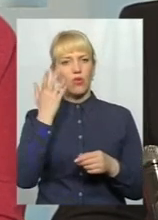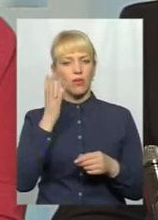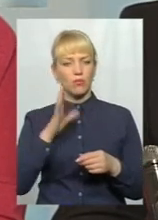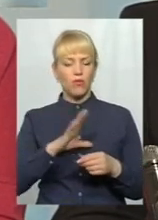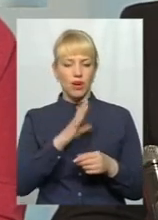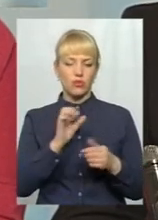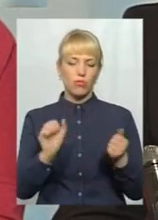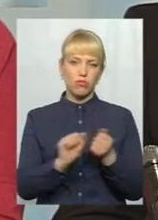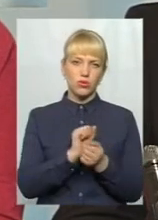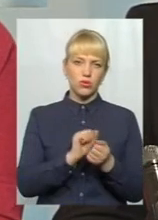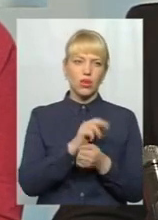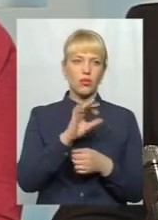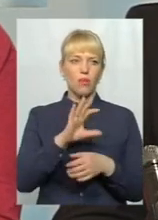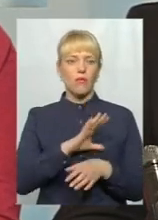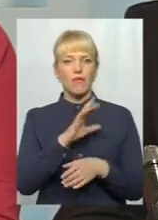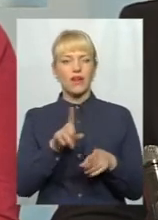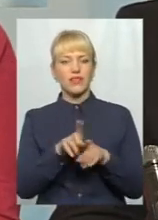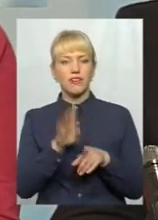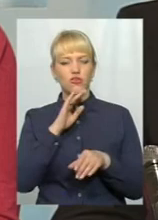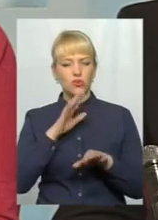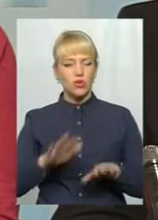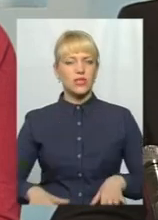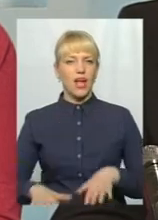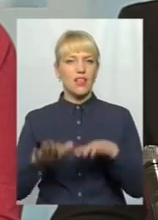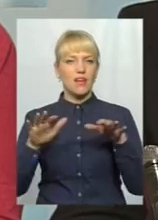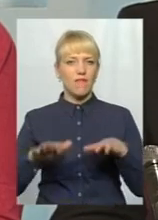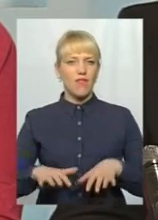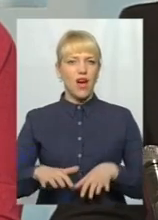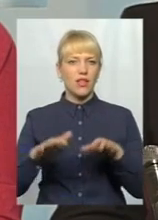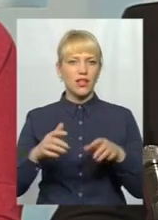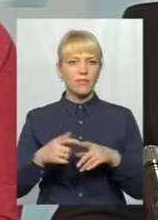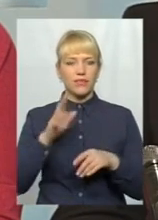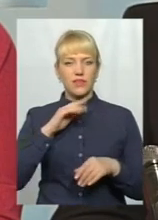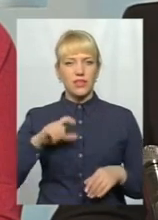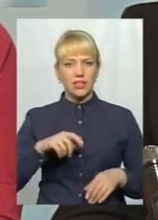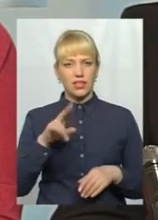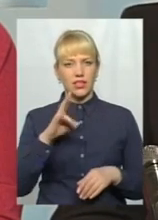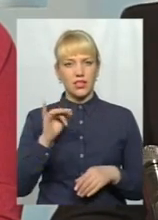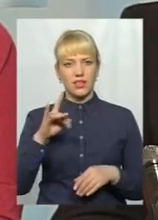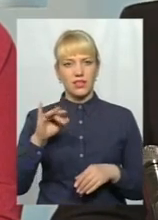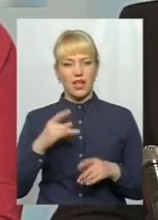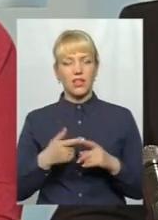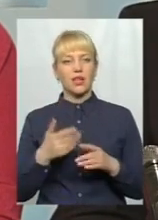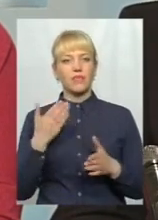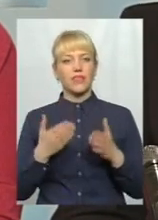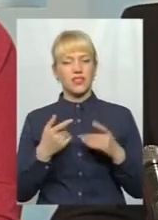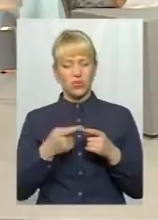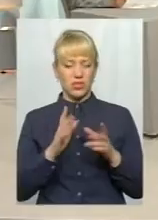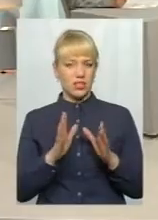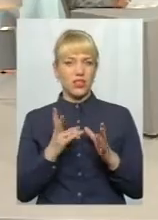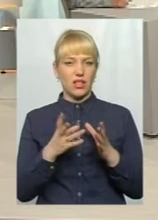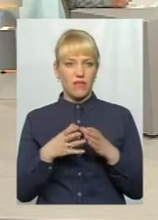і буває, що заливає річку Дністер. Це, як правило, навесні лише.